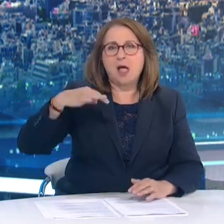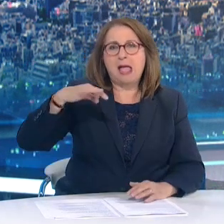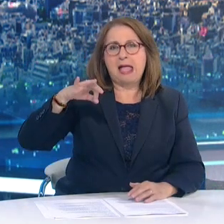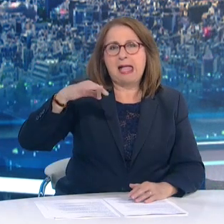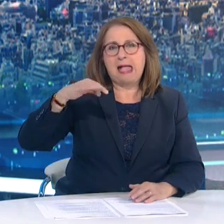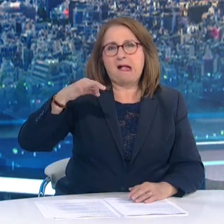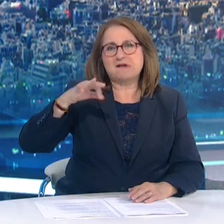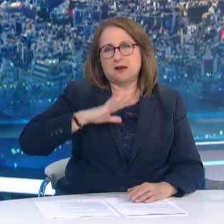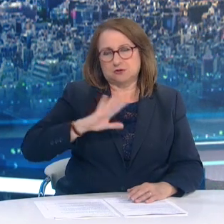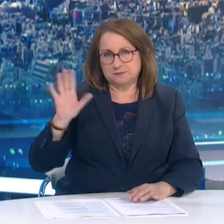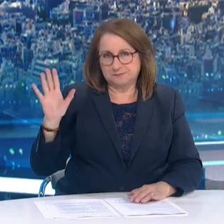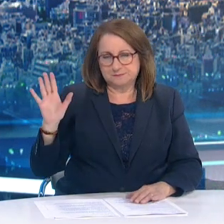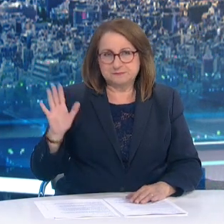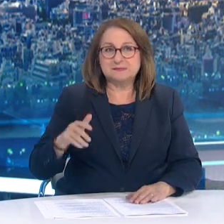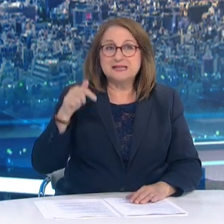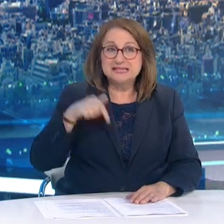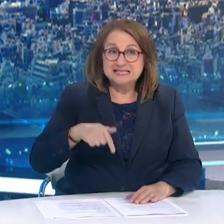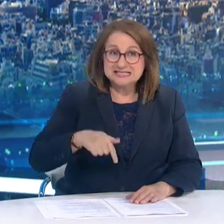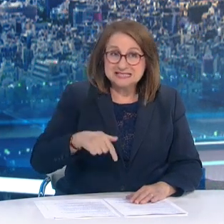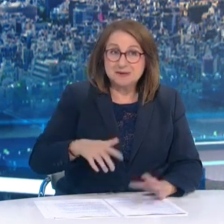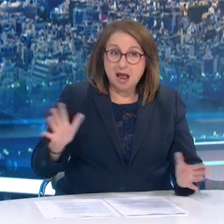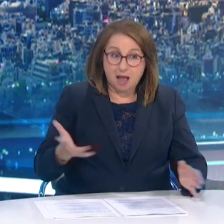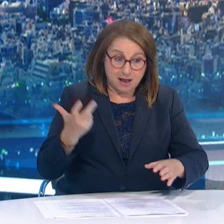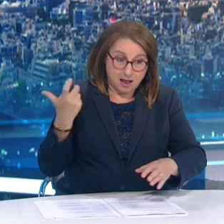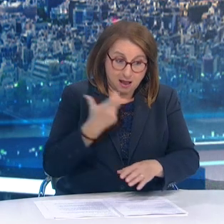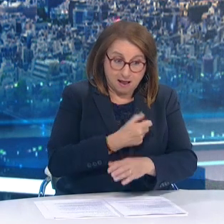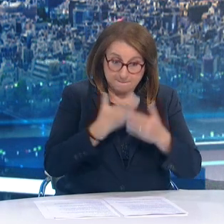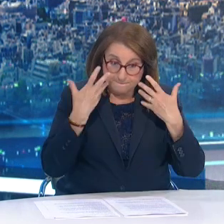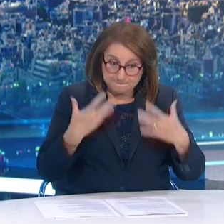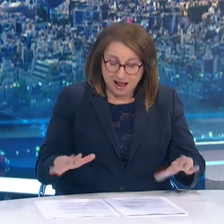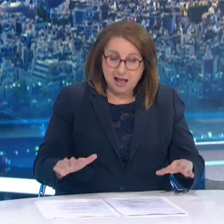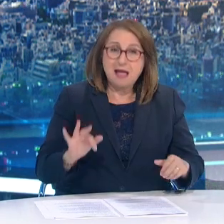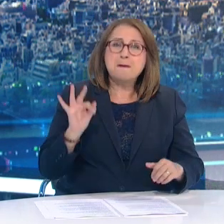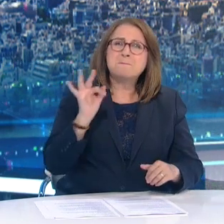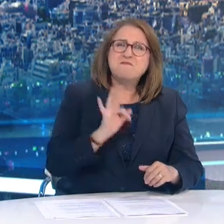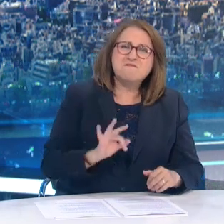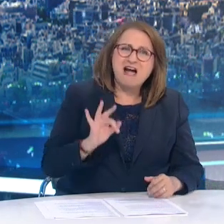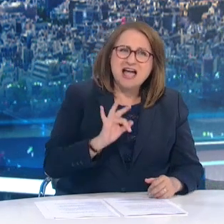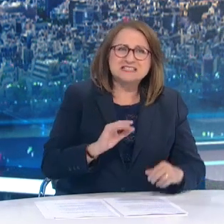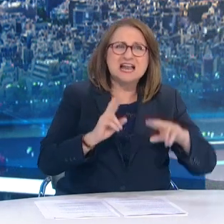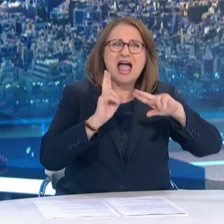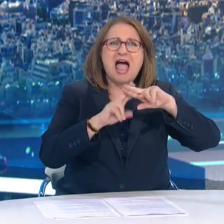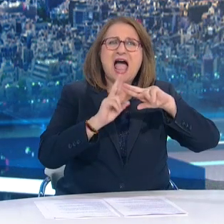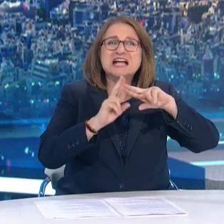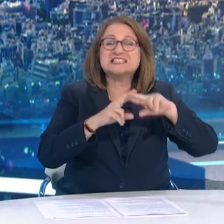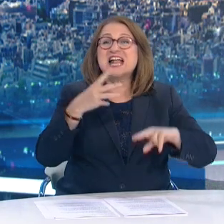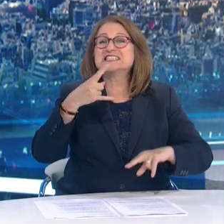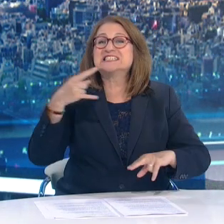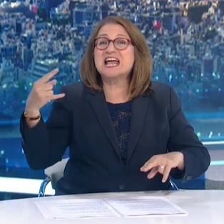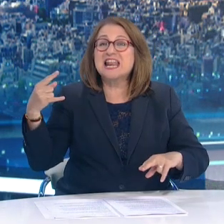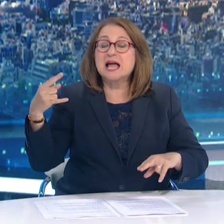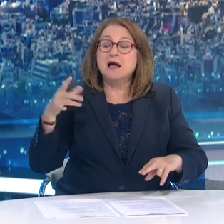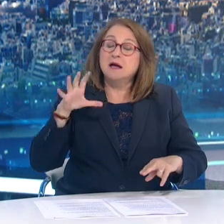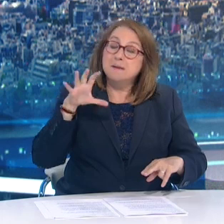δεδομένα ο πλοίης εμβολιασμός με δύο δόσεις των εμβολίων Pfizer και AstraZeneca προσφέρει προστασία από σοβαρή νόσο